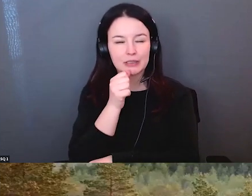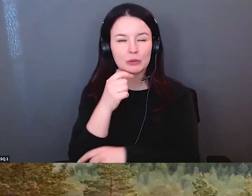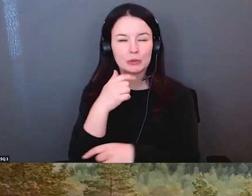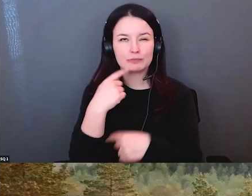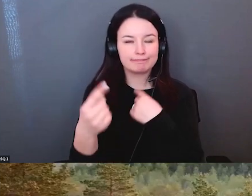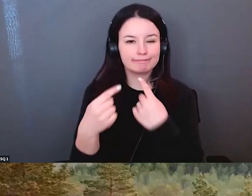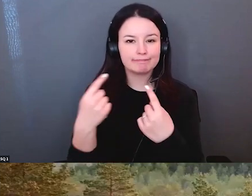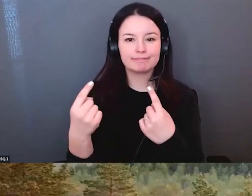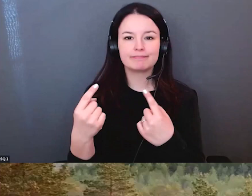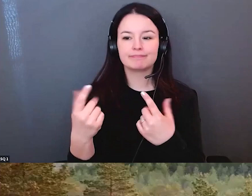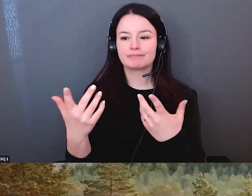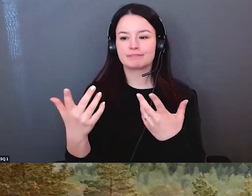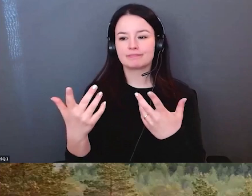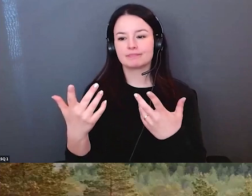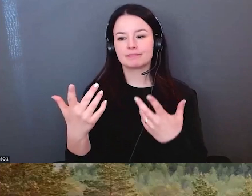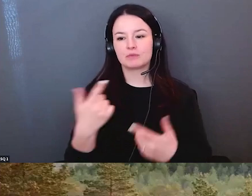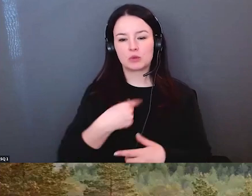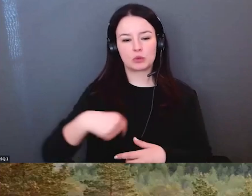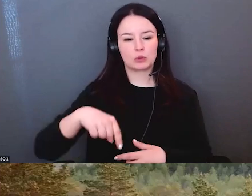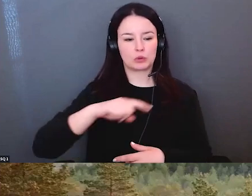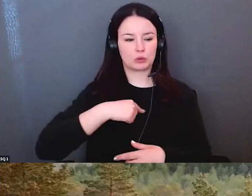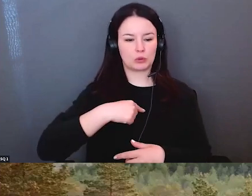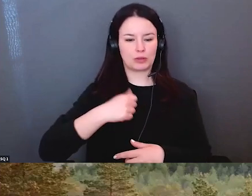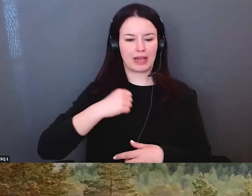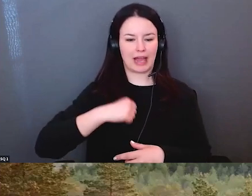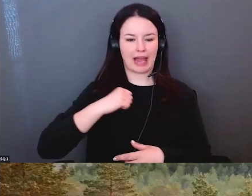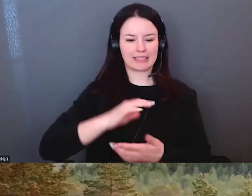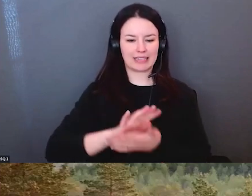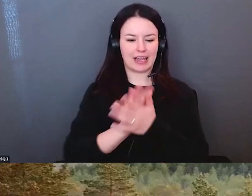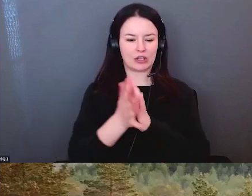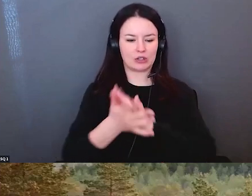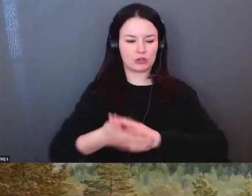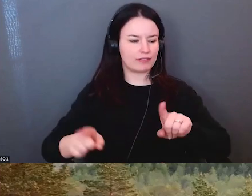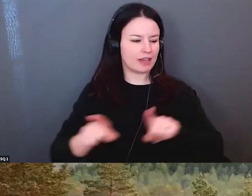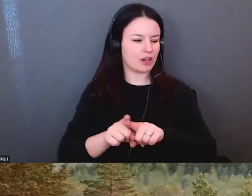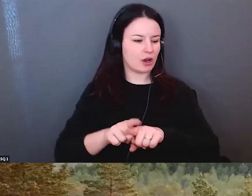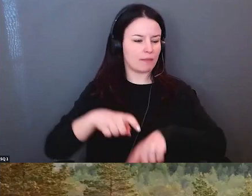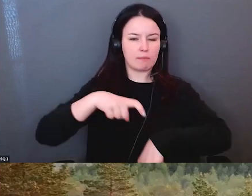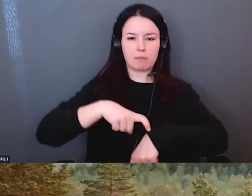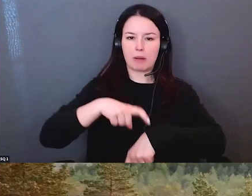Je pense que nous avons perdu HEDD.